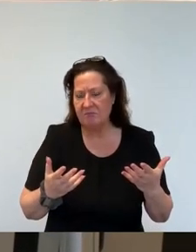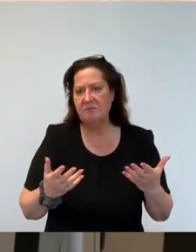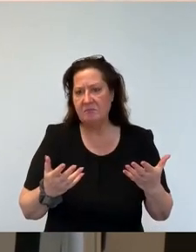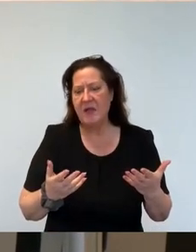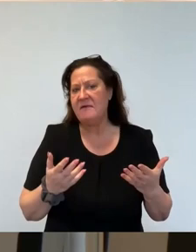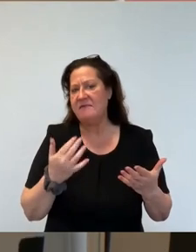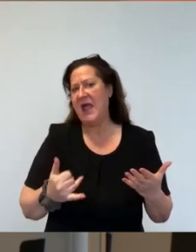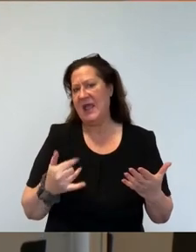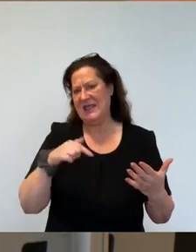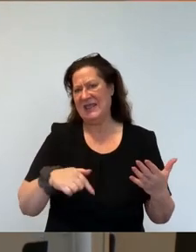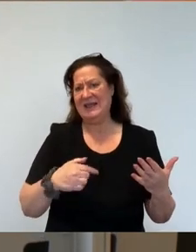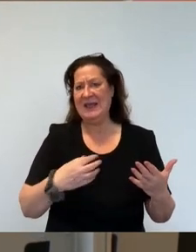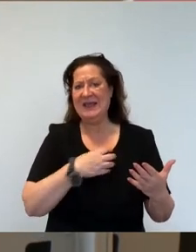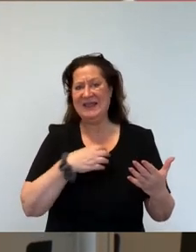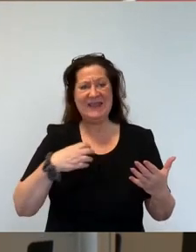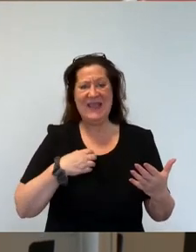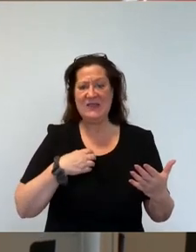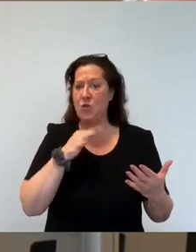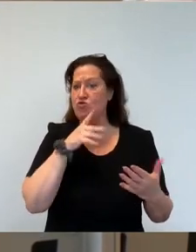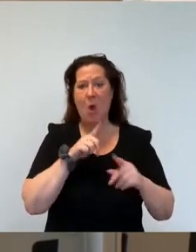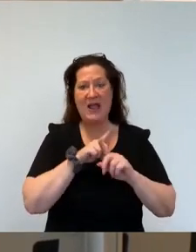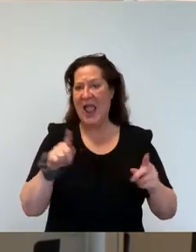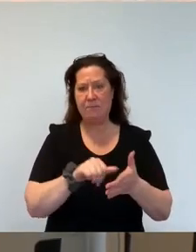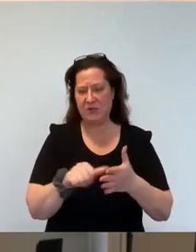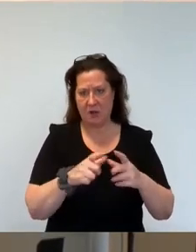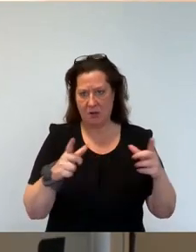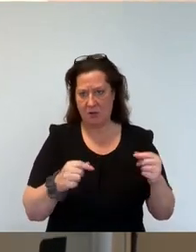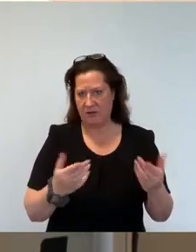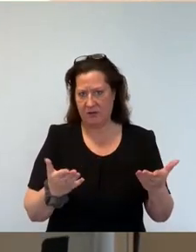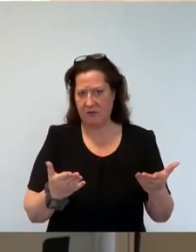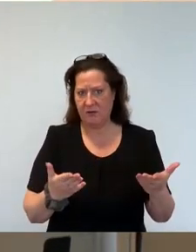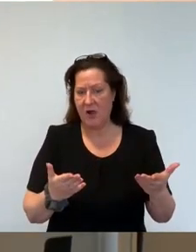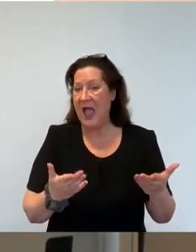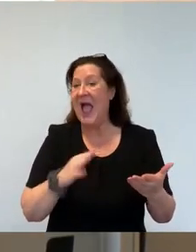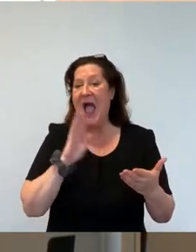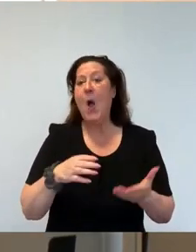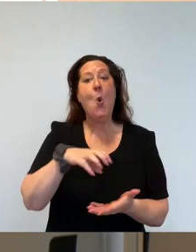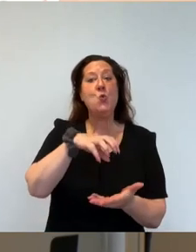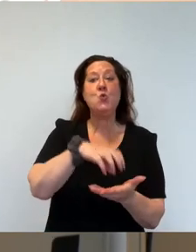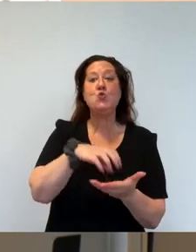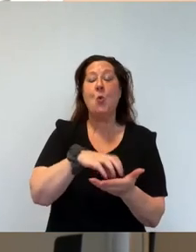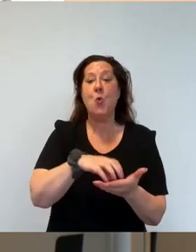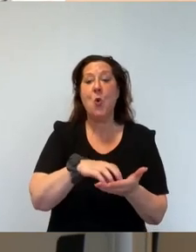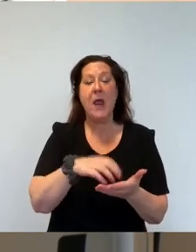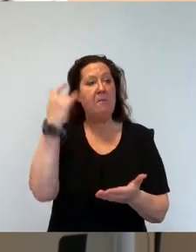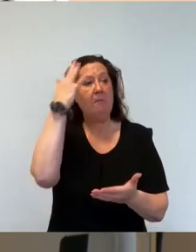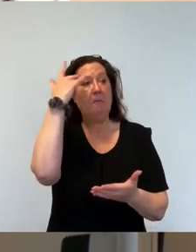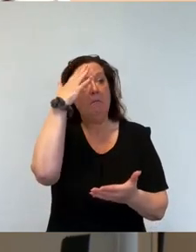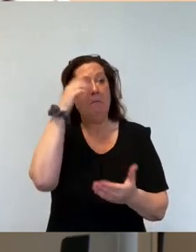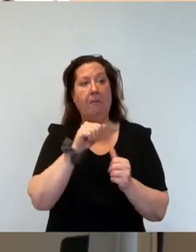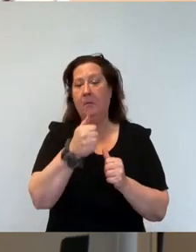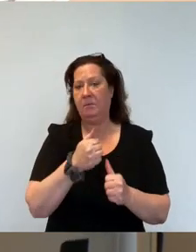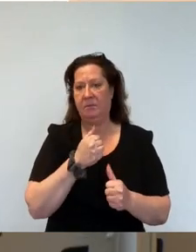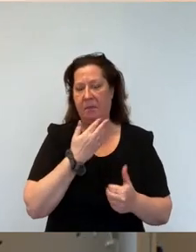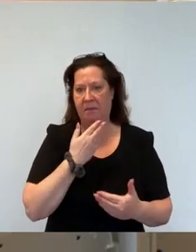Dresden a. immer noch keine Bezahlkarte haben und b. wir uns noch nicht einmal als Kommune auf den Weg dahin gemacht haben. Und ich möchte